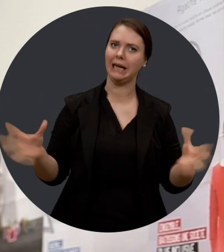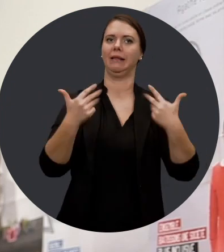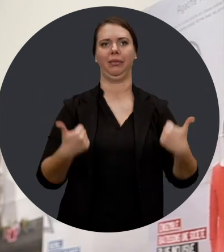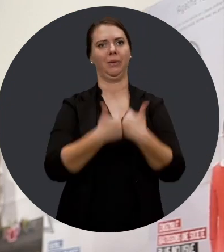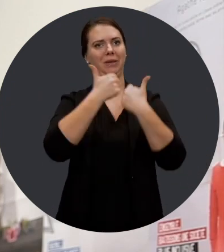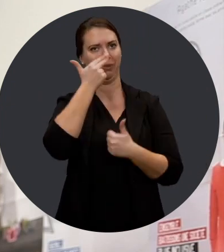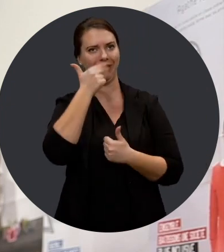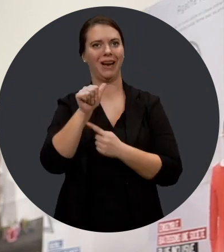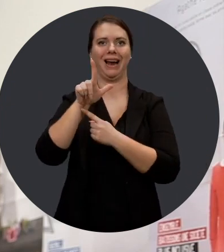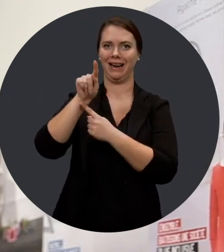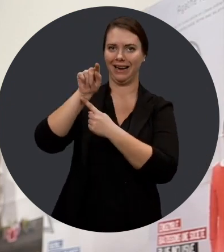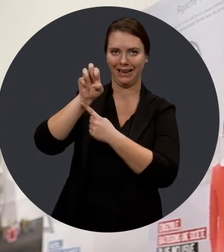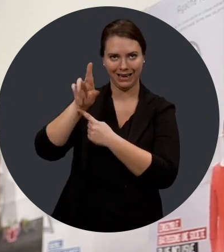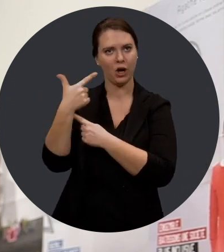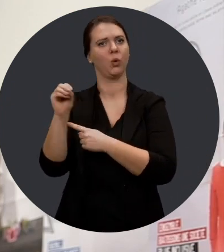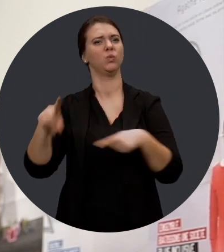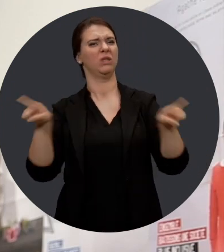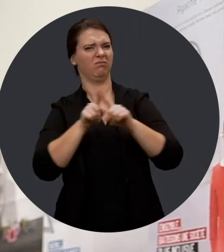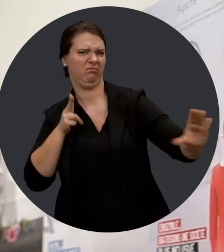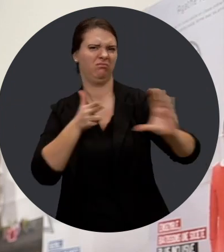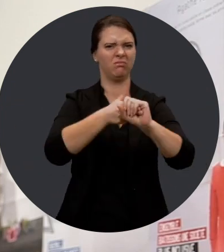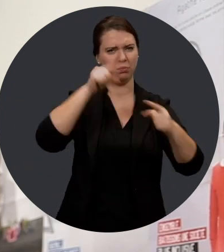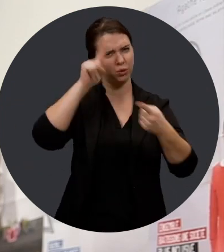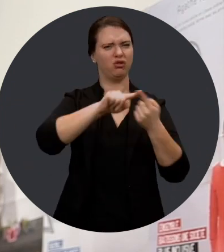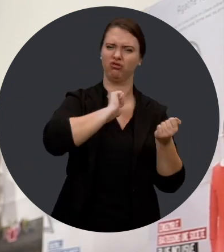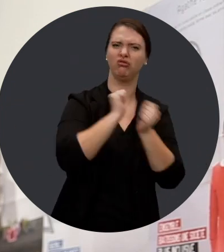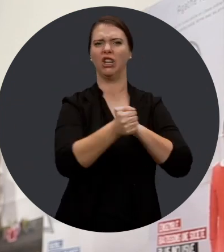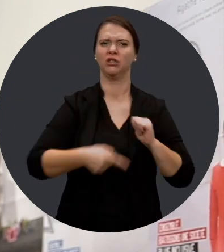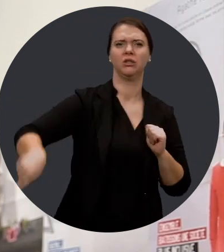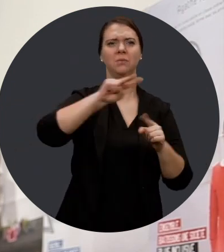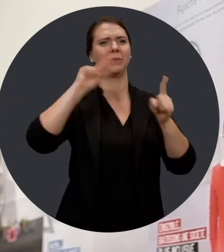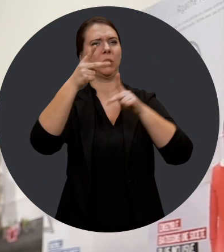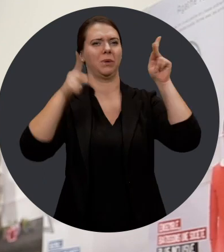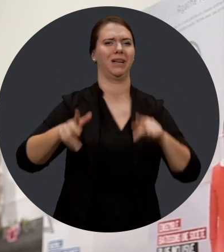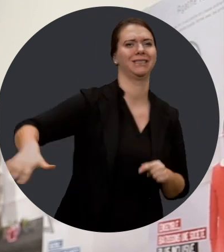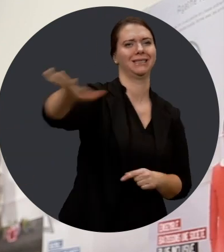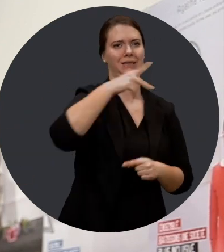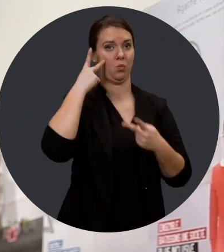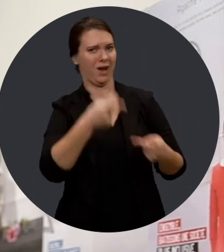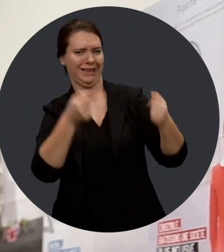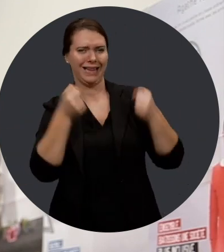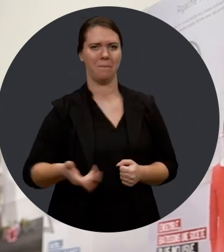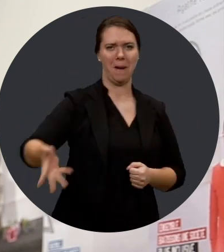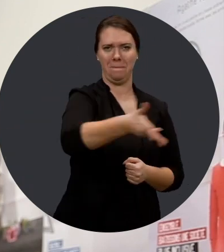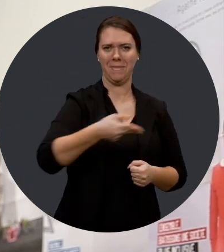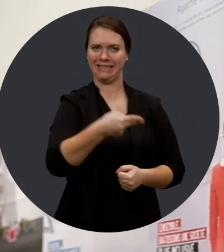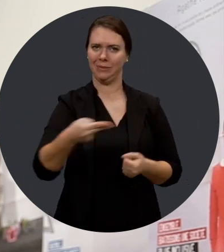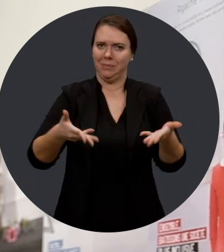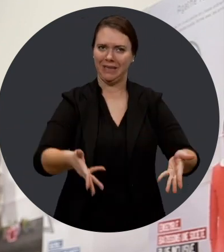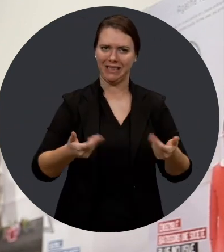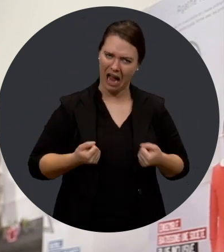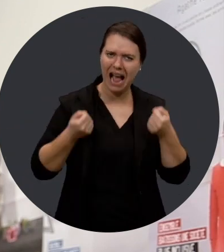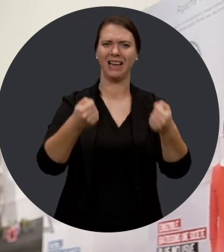Altergo, elle a également contribué à faire changer les perceptions du public sur les capacités des personnes handicapées. Les